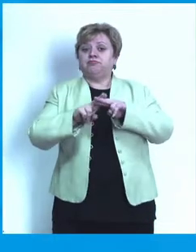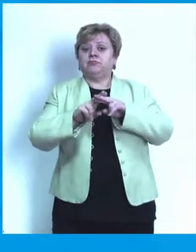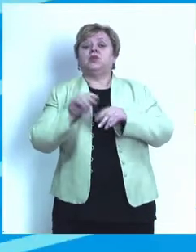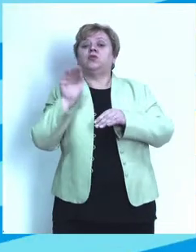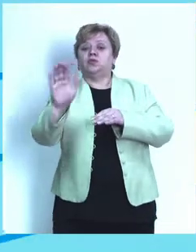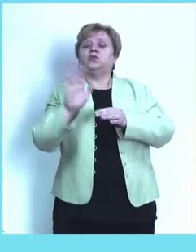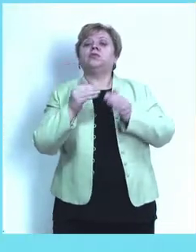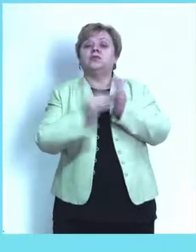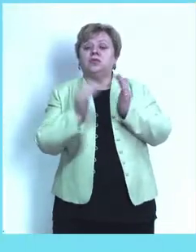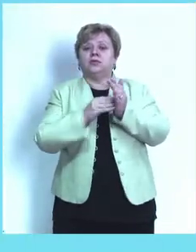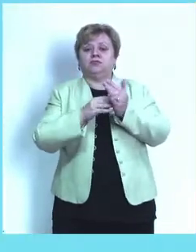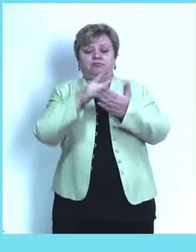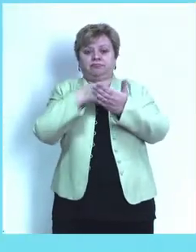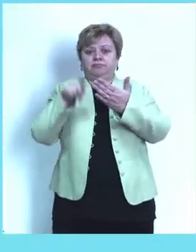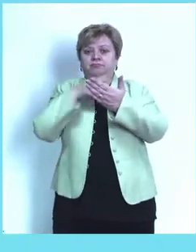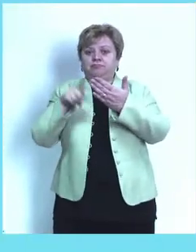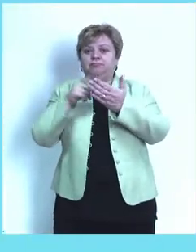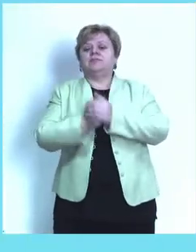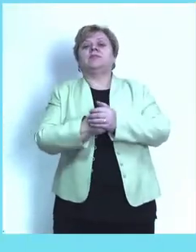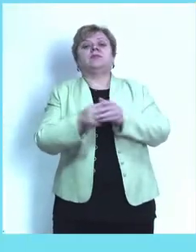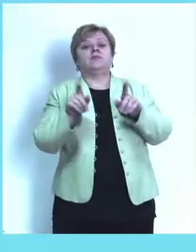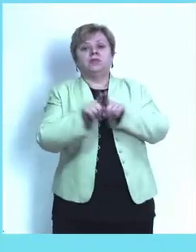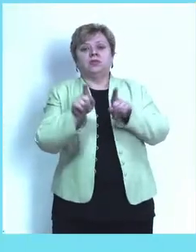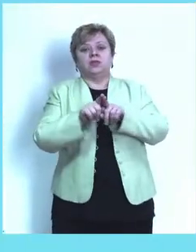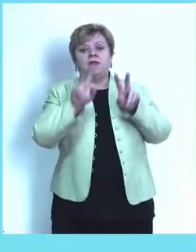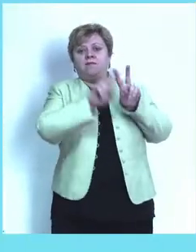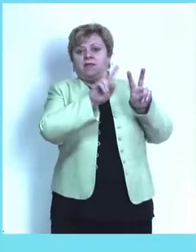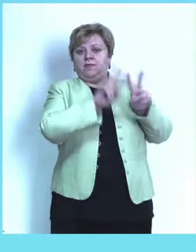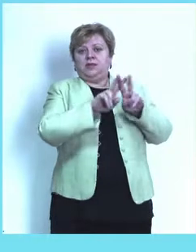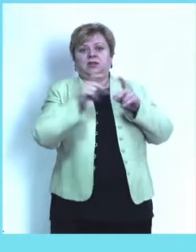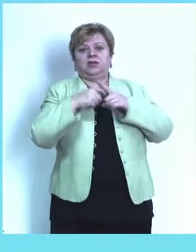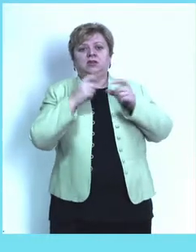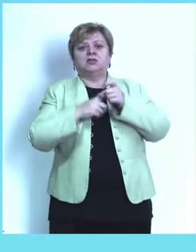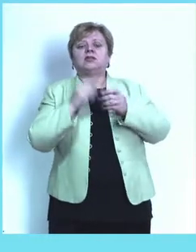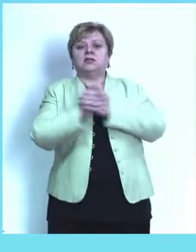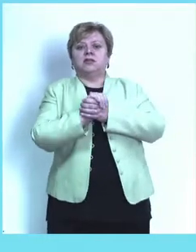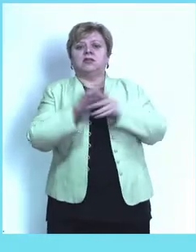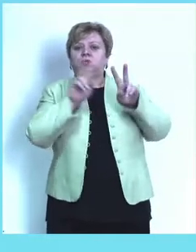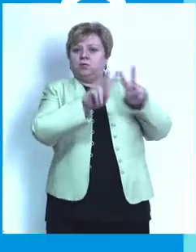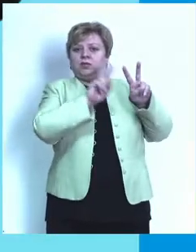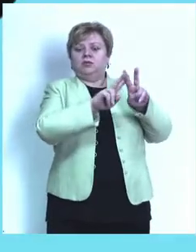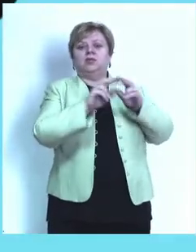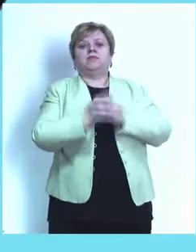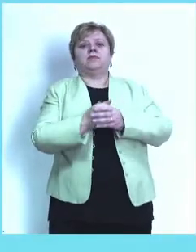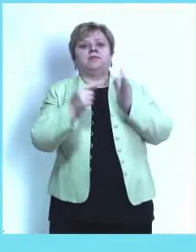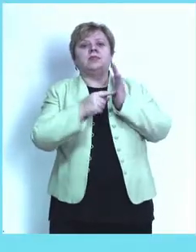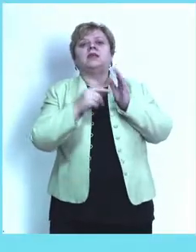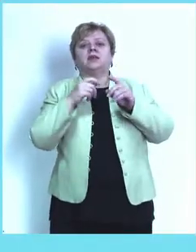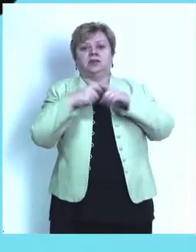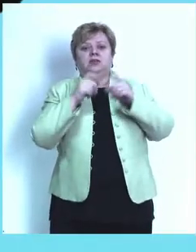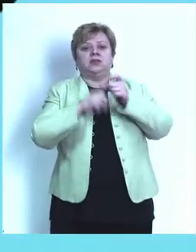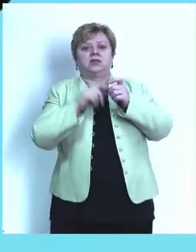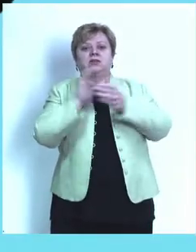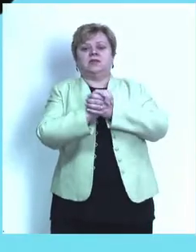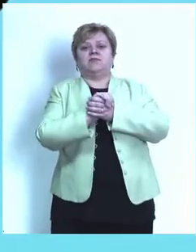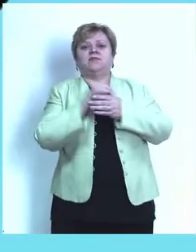u svojim kućama. Da bi ostvarili ovo pravo, morate da popunite obrazac za prijavljivanje sa web stranice CIK-a www